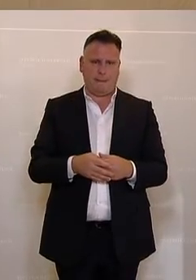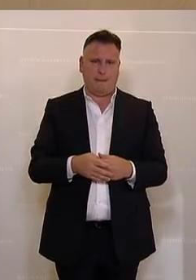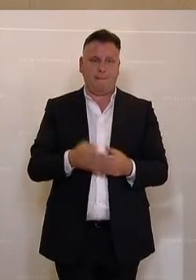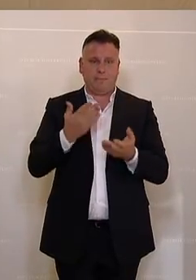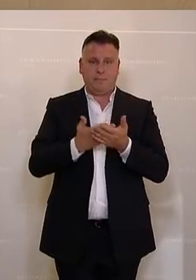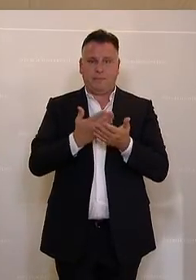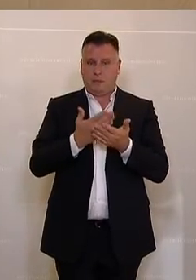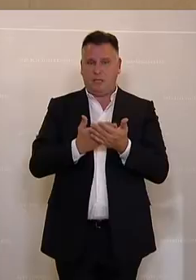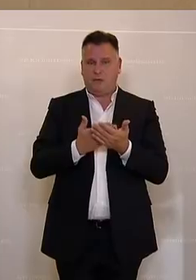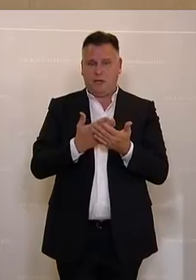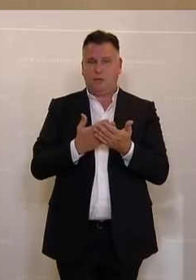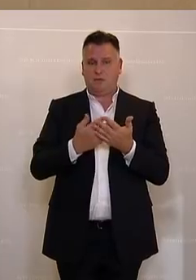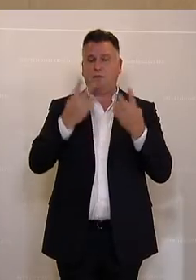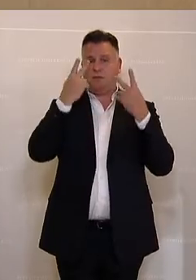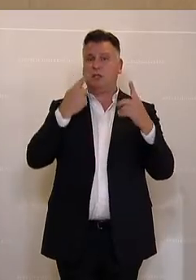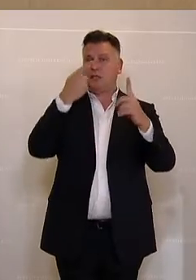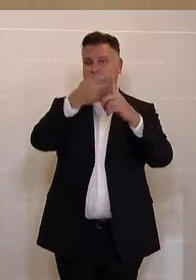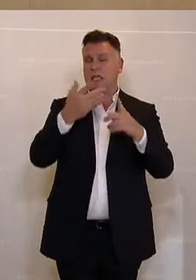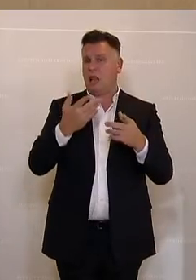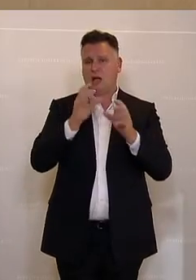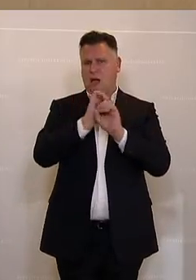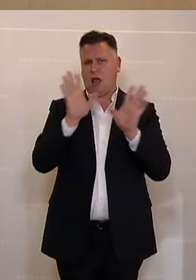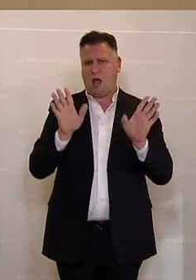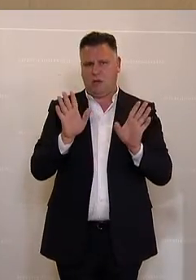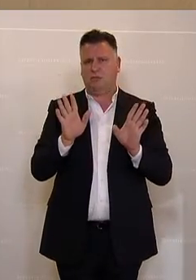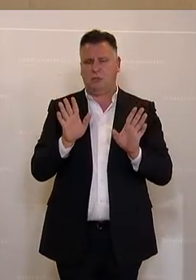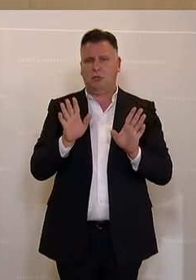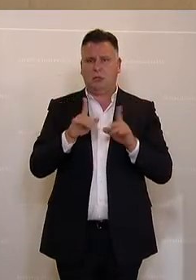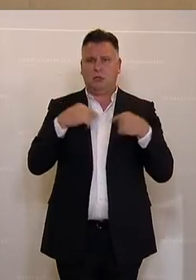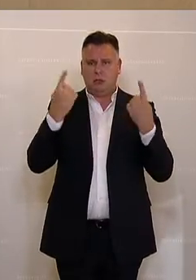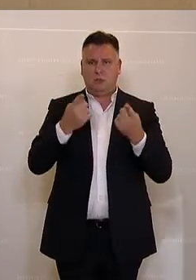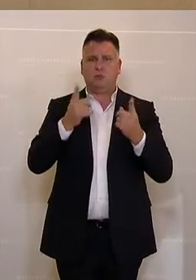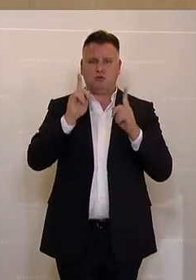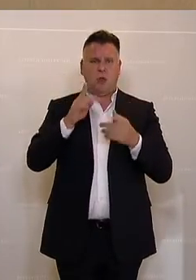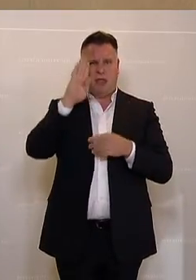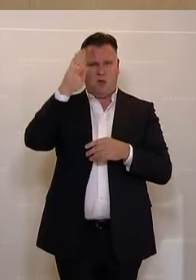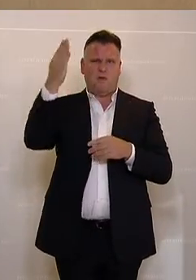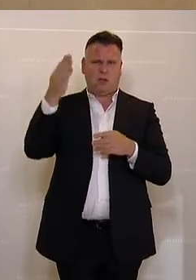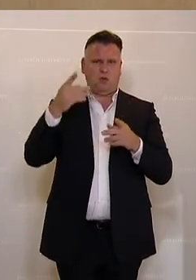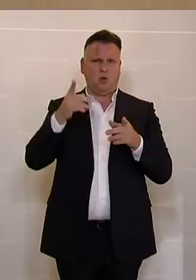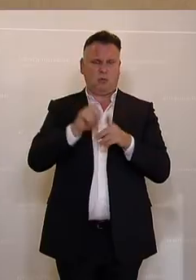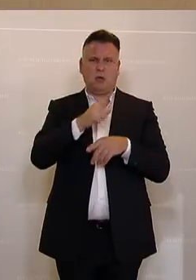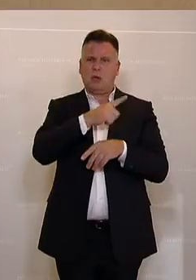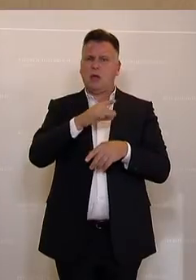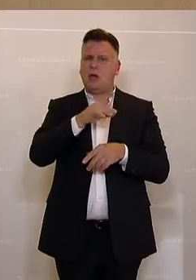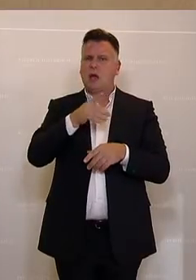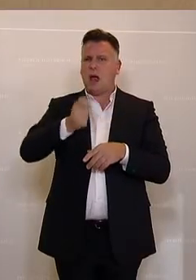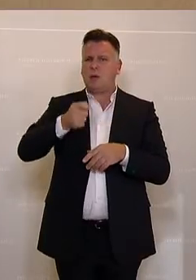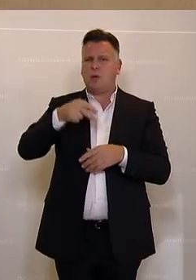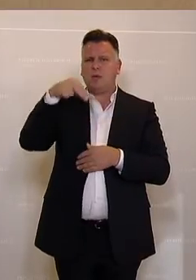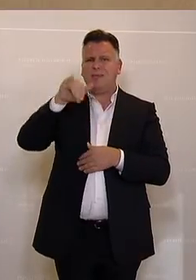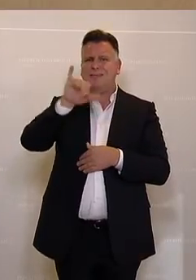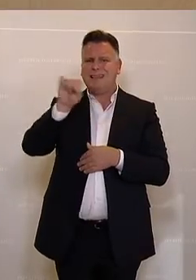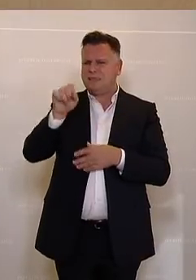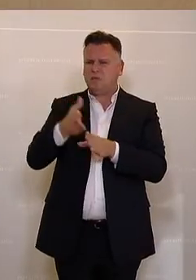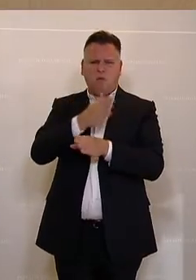klar ist, Ziel muss sein, auf Innovation zu setzen. Die Abgeordnete Nies hat das vorher auch